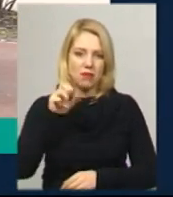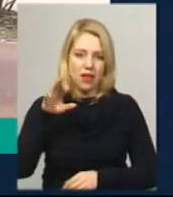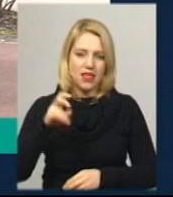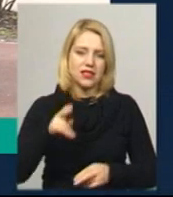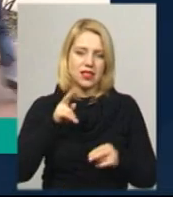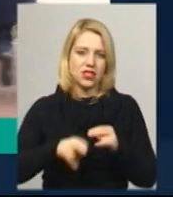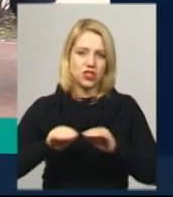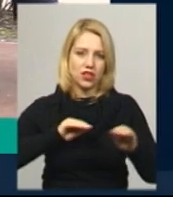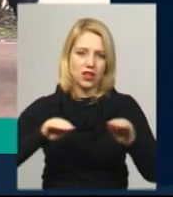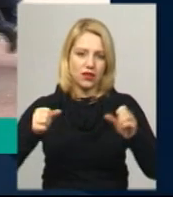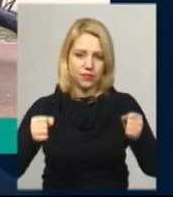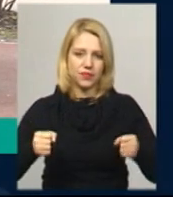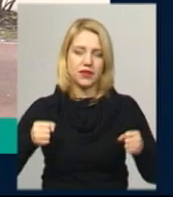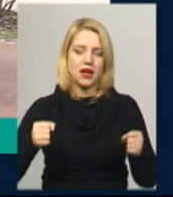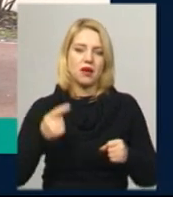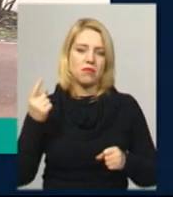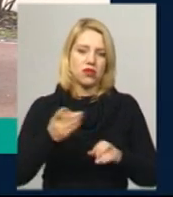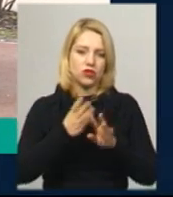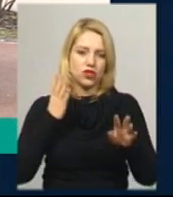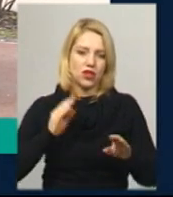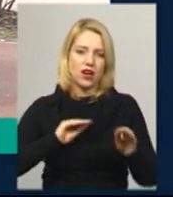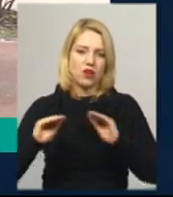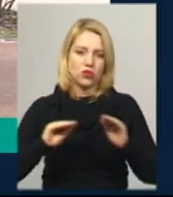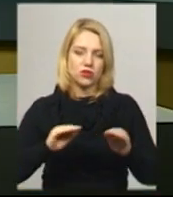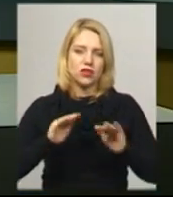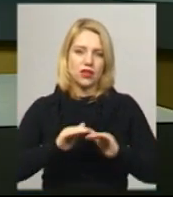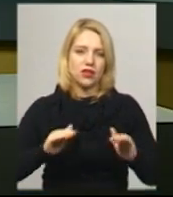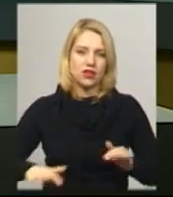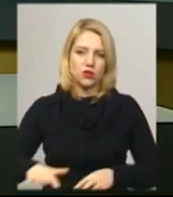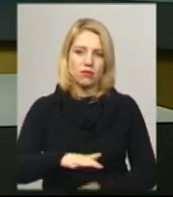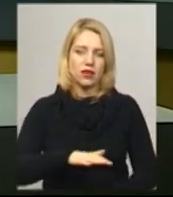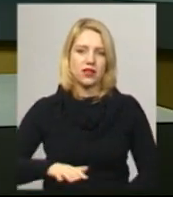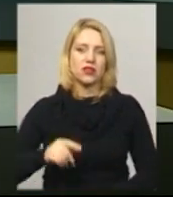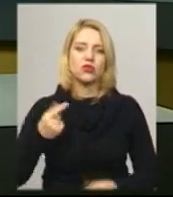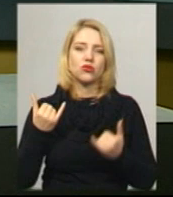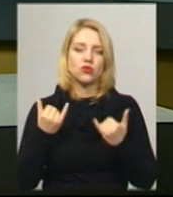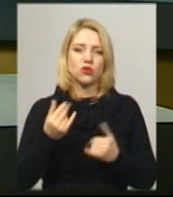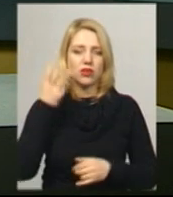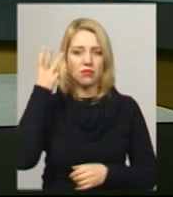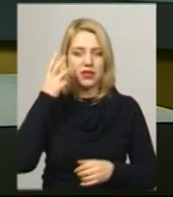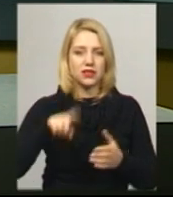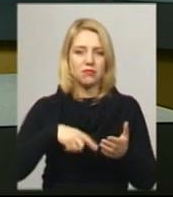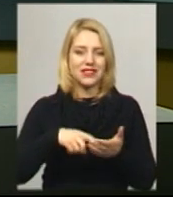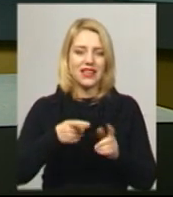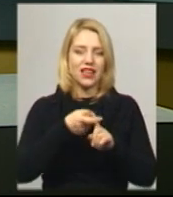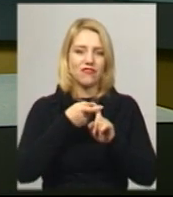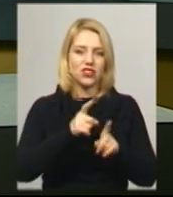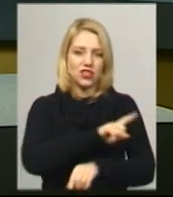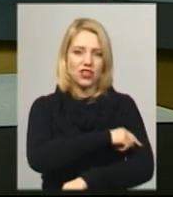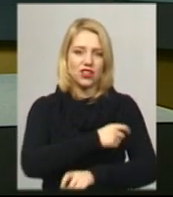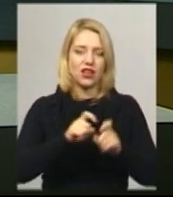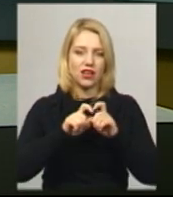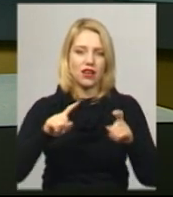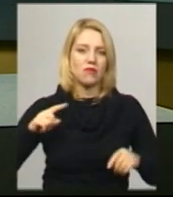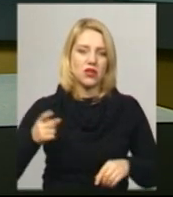аттракціону, першої черги реконструкції дитячого майданчику. Сьогодні у Хмельницькій міській інфекційній лікарні вперше